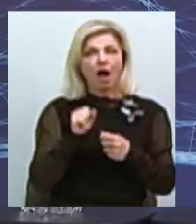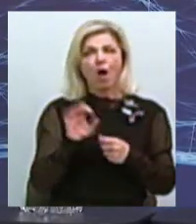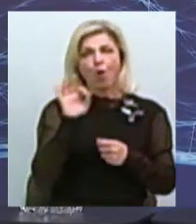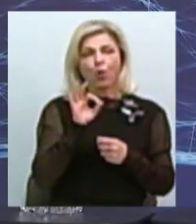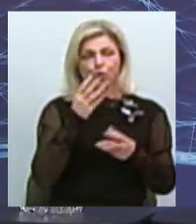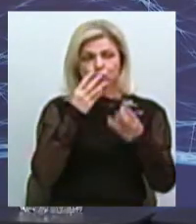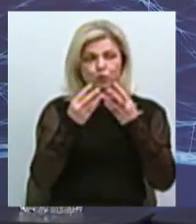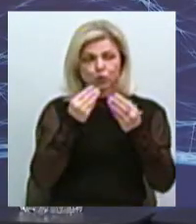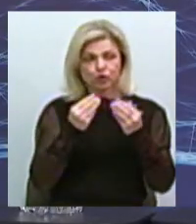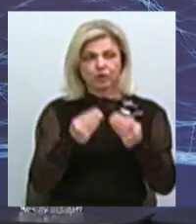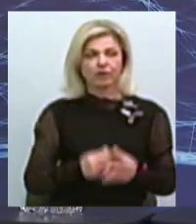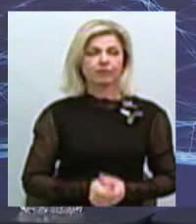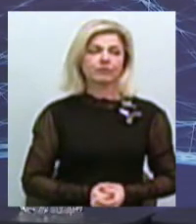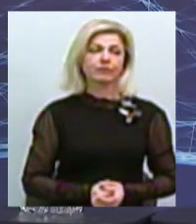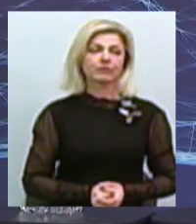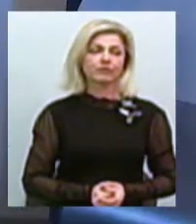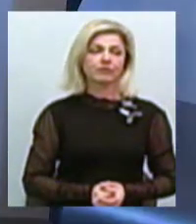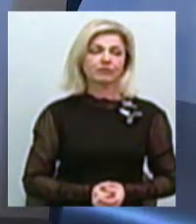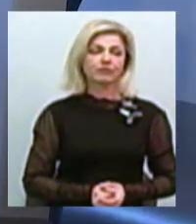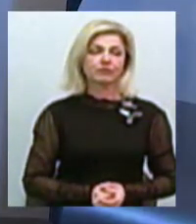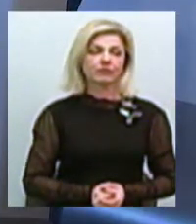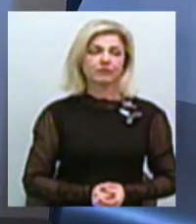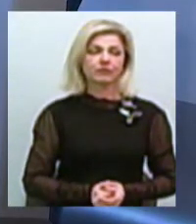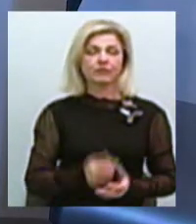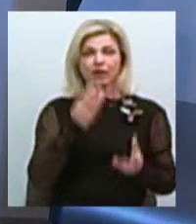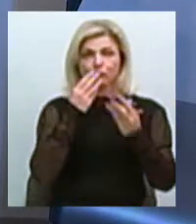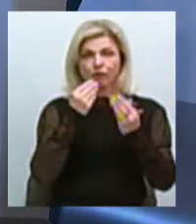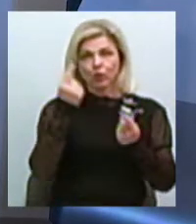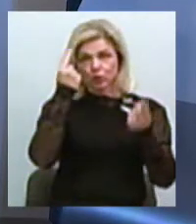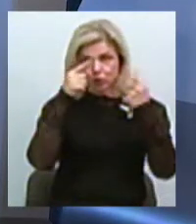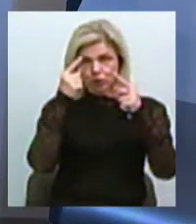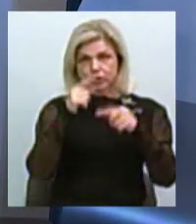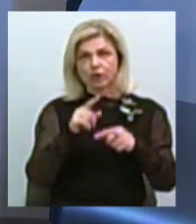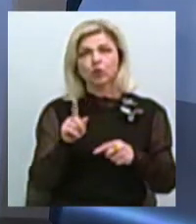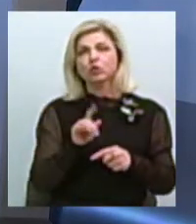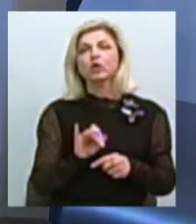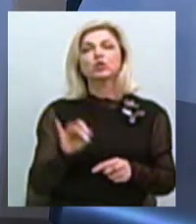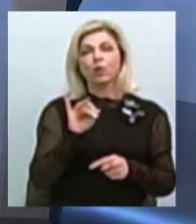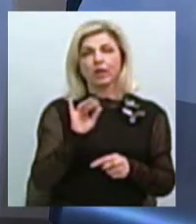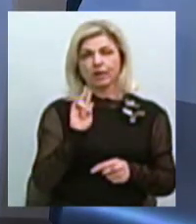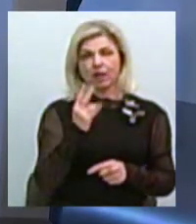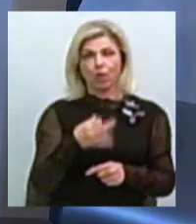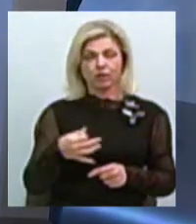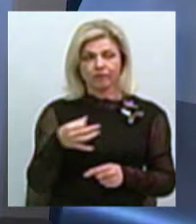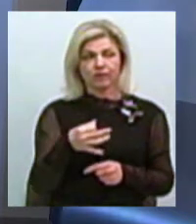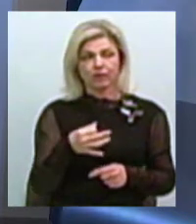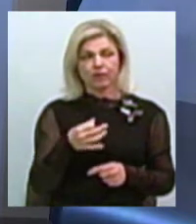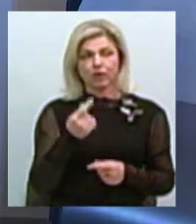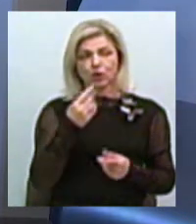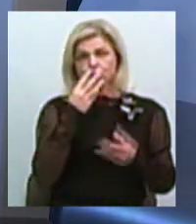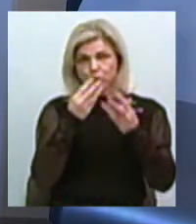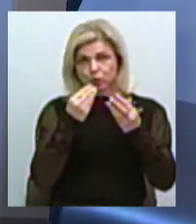міфів? Міфів. Міфів штучних. Що стосується історії Миколаївща? Штучно створених?